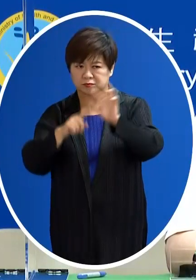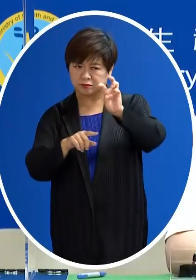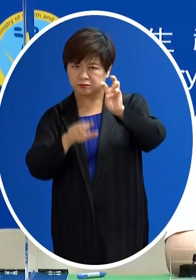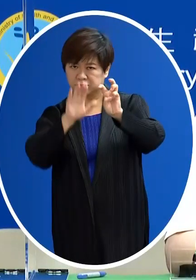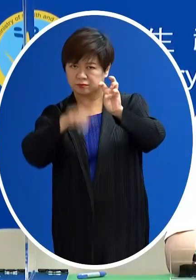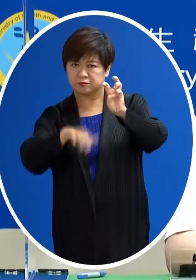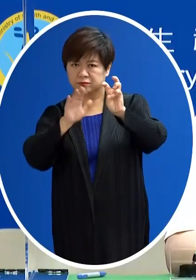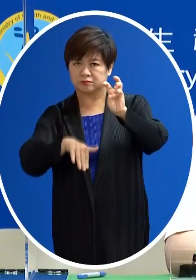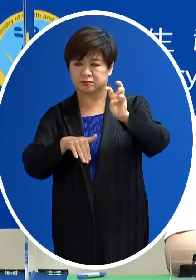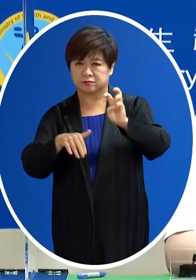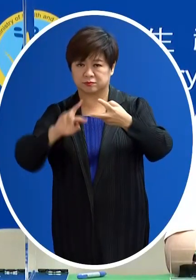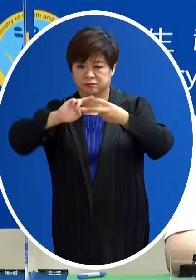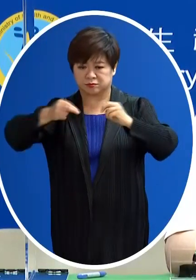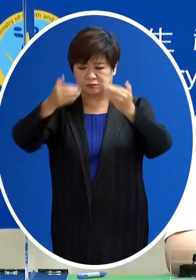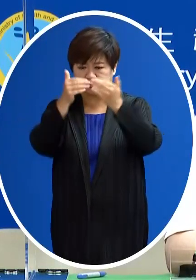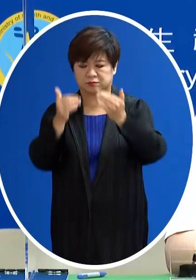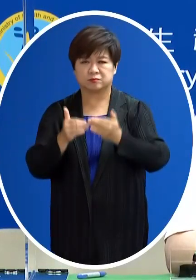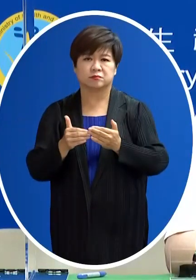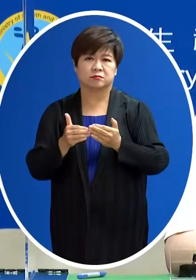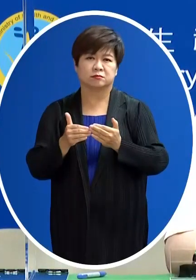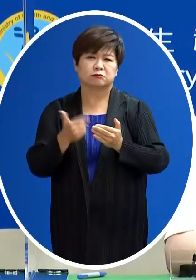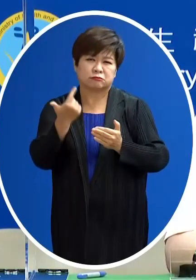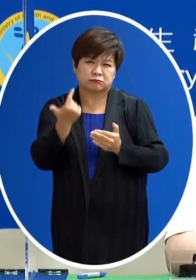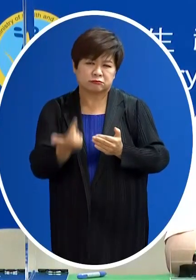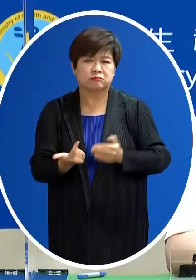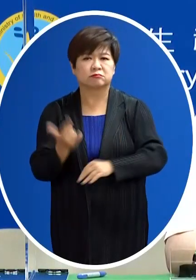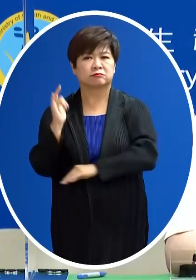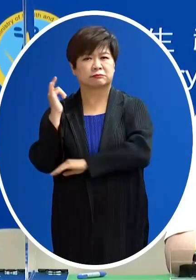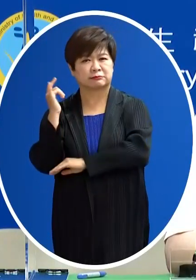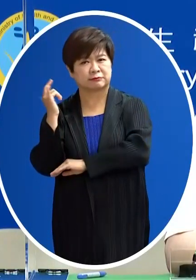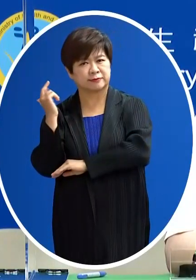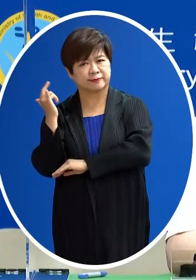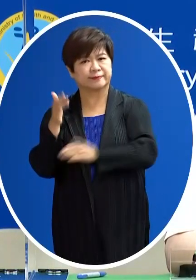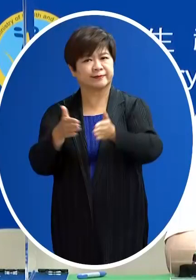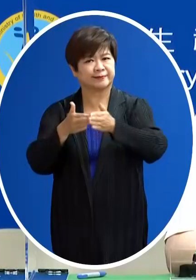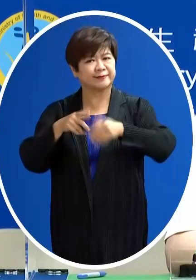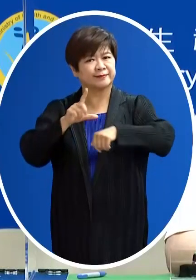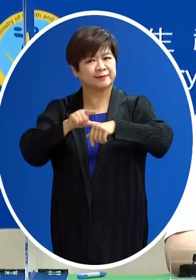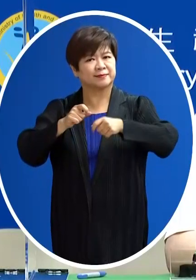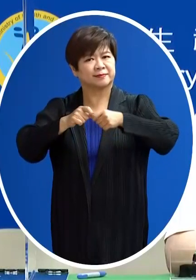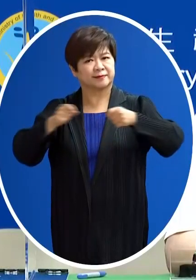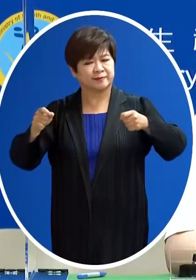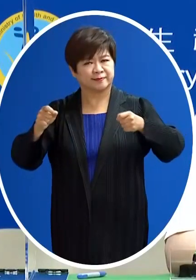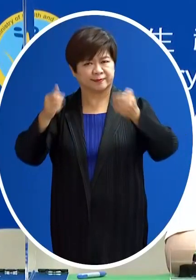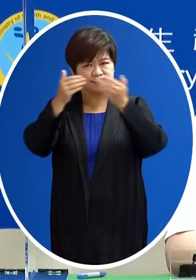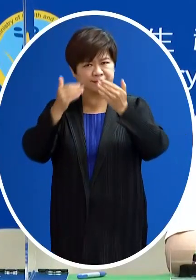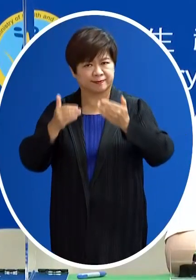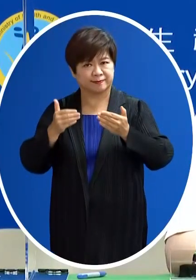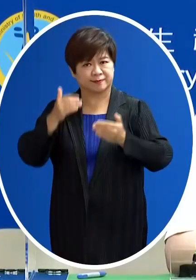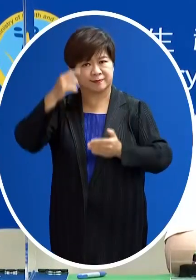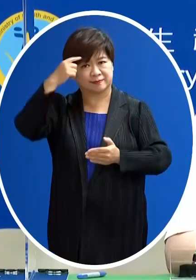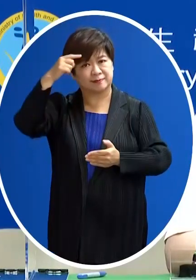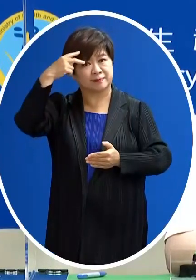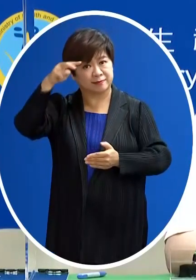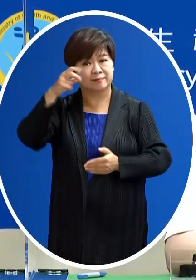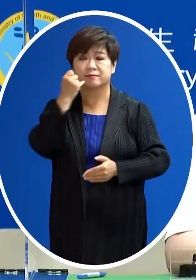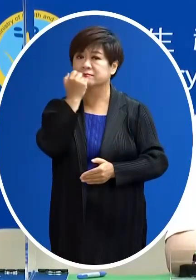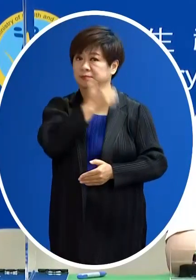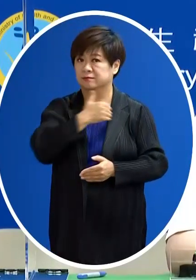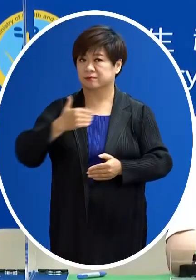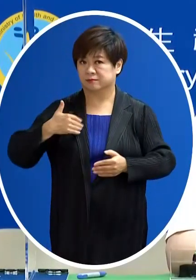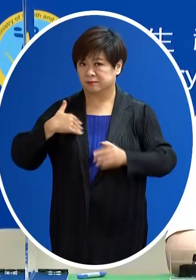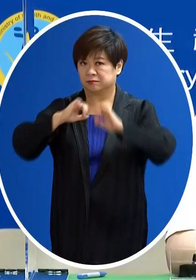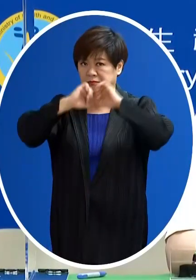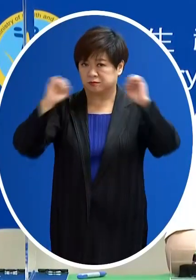不定序上是比較沒有那麼的快速 所以需要再花一點時間做 可能還要在一兩天的時間會有